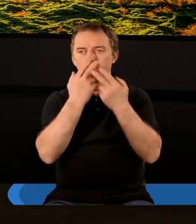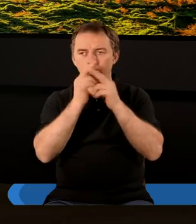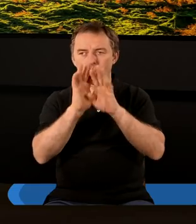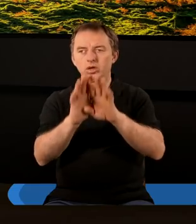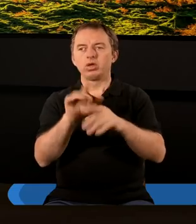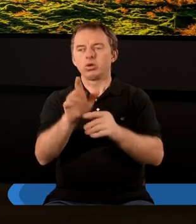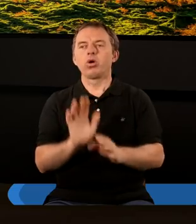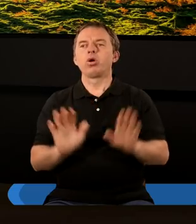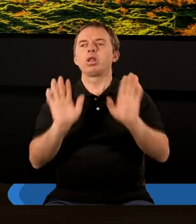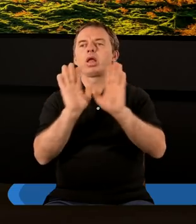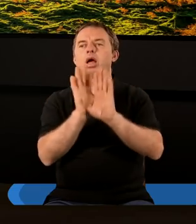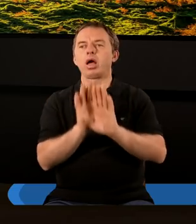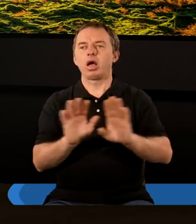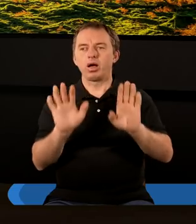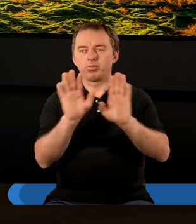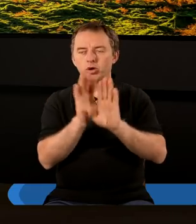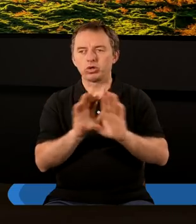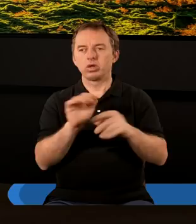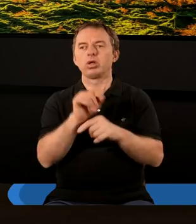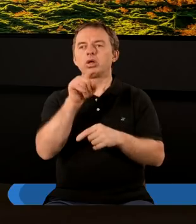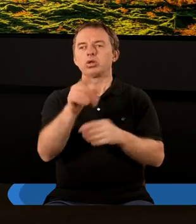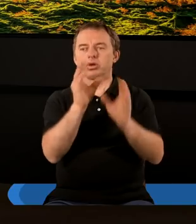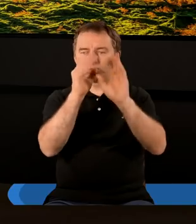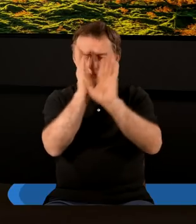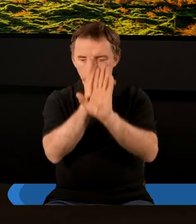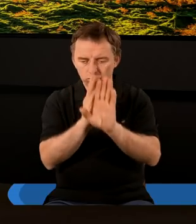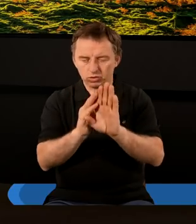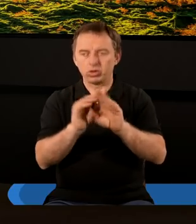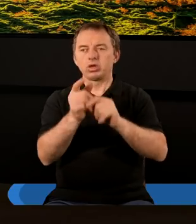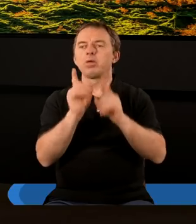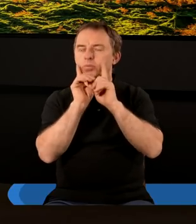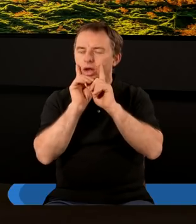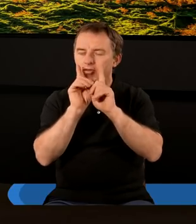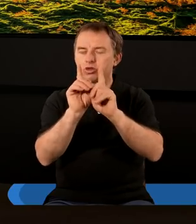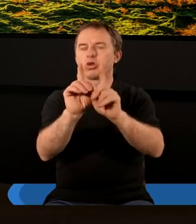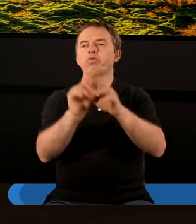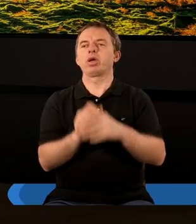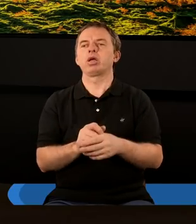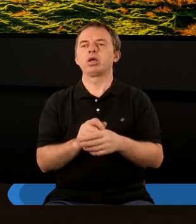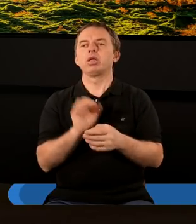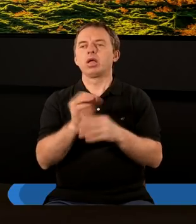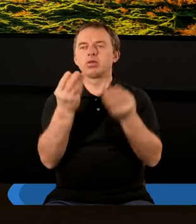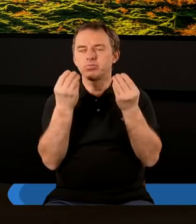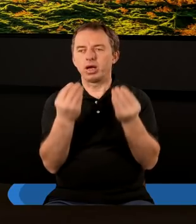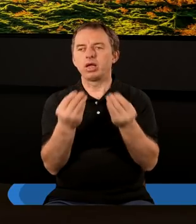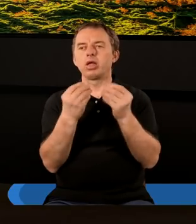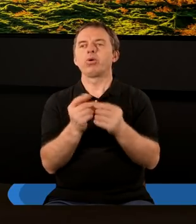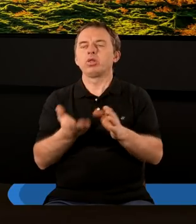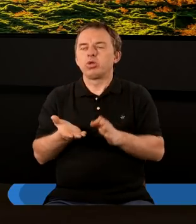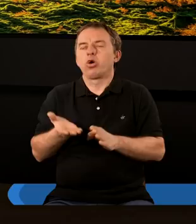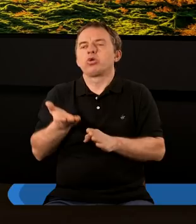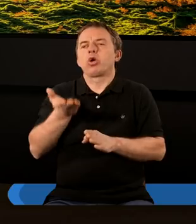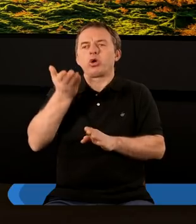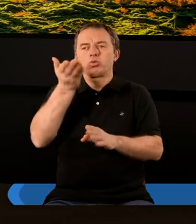pokazany jest, że to nabożeństwo albo to oddawanie czci Bogu jest tak autentyczne i to jest tak niesamowite, jest tak